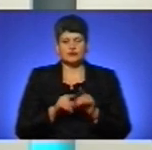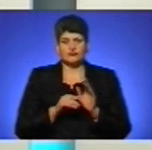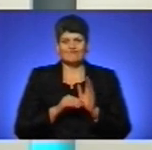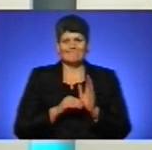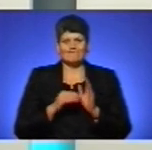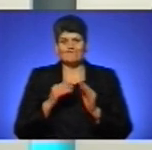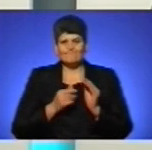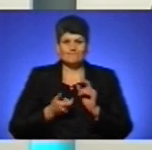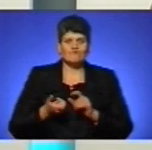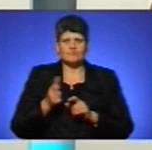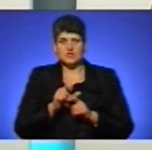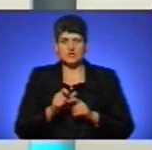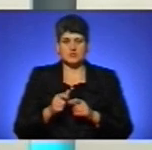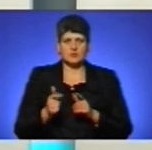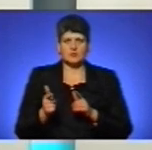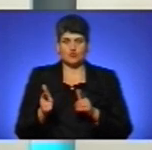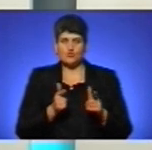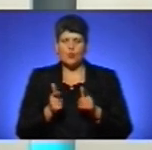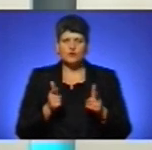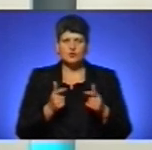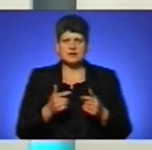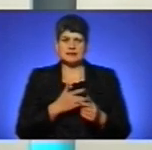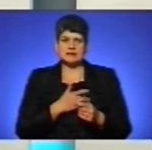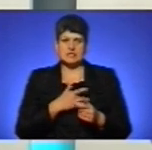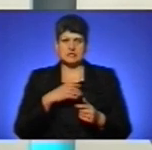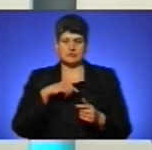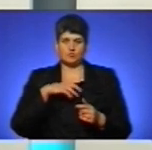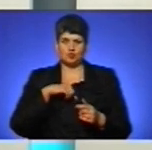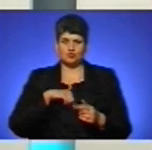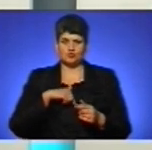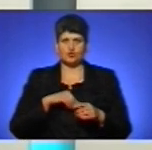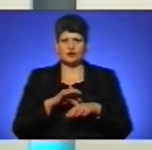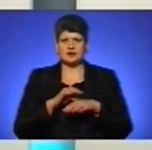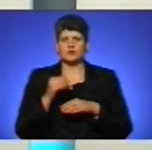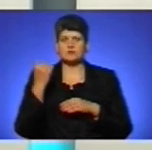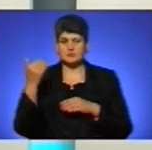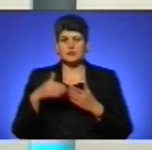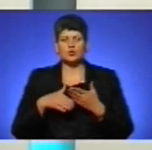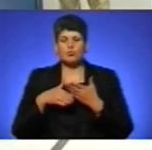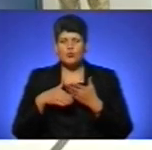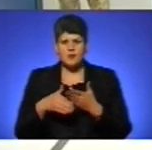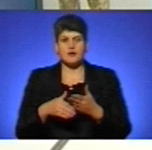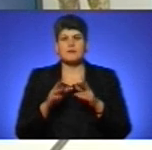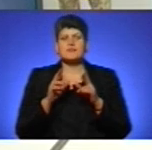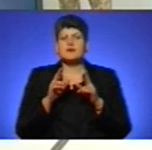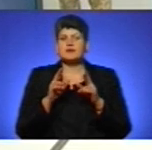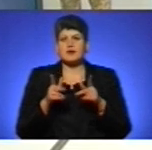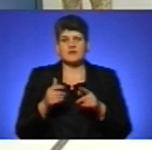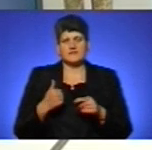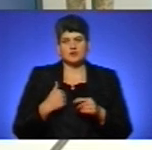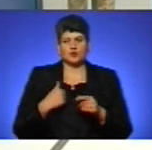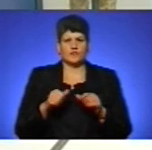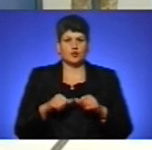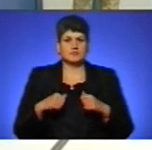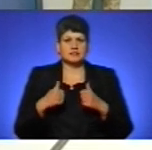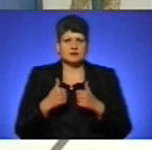готовності, серцем, душою і тілом ми з ними, ми їм допомагаємо. Як військовий комісар